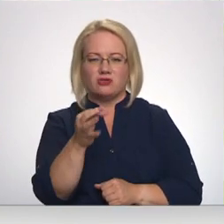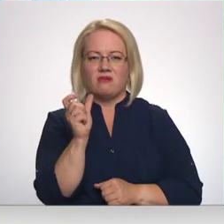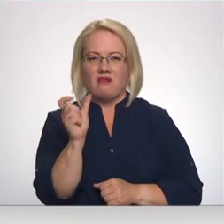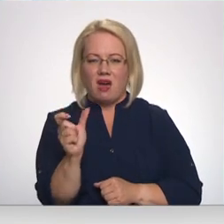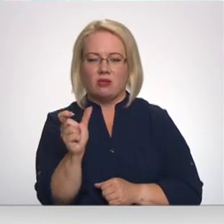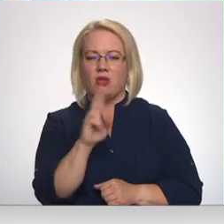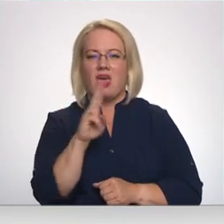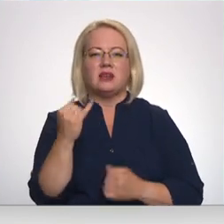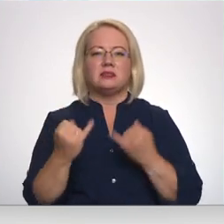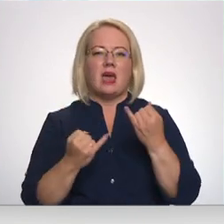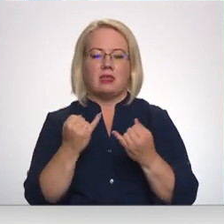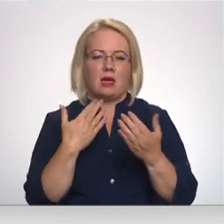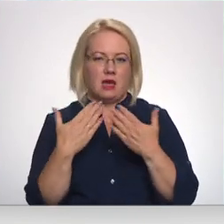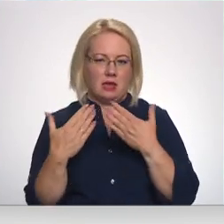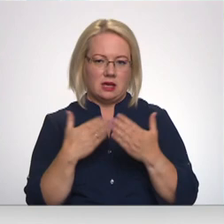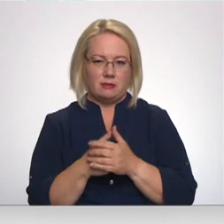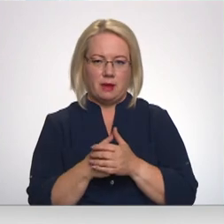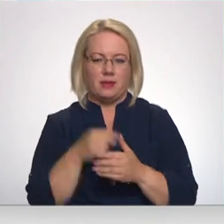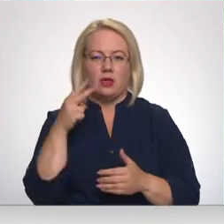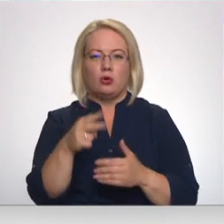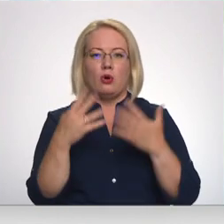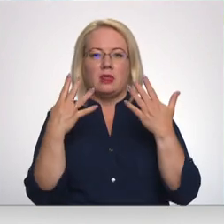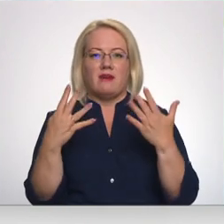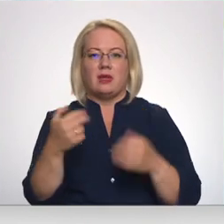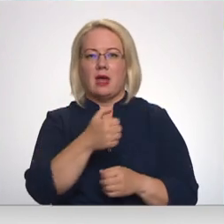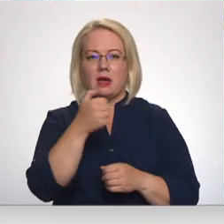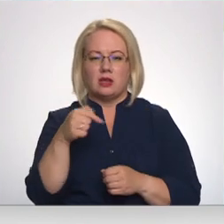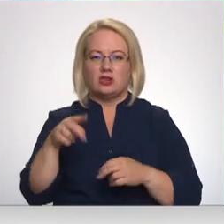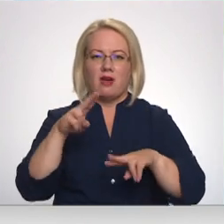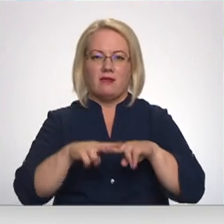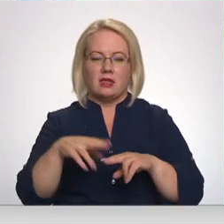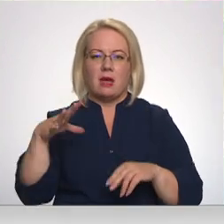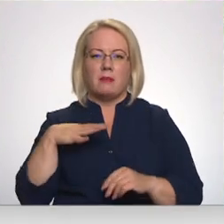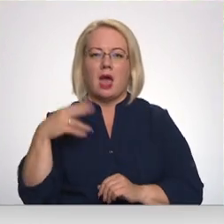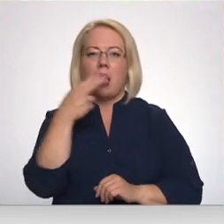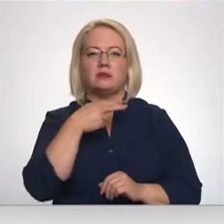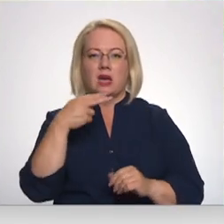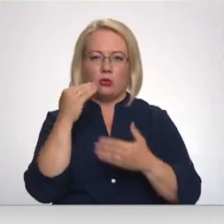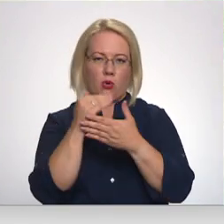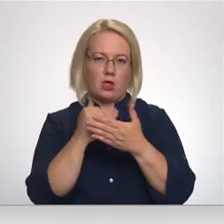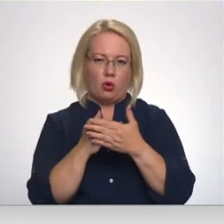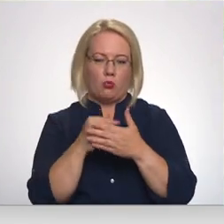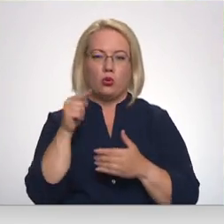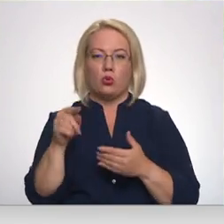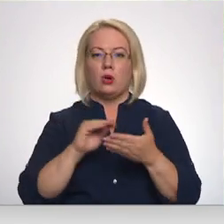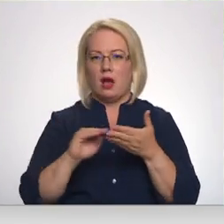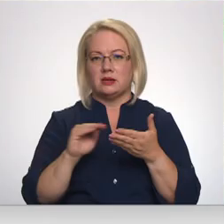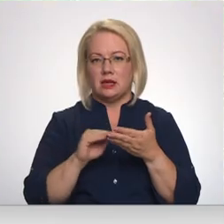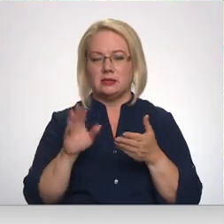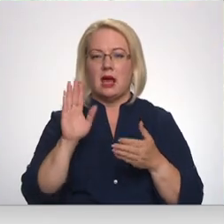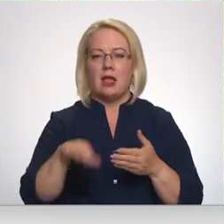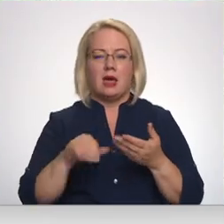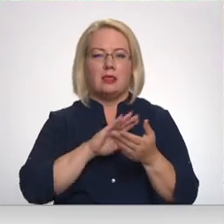tieksme. 2009. gadā šai vietai tika uzrakstīta apsaimniekošanas noteikuma. Tur tika rakstīts tā, lai